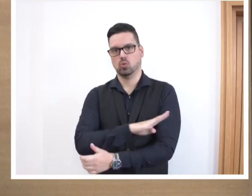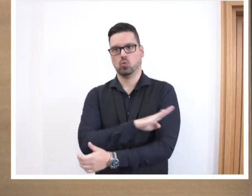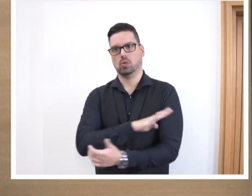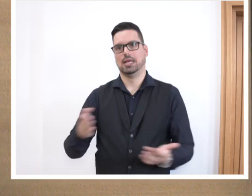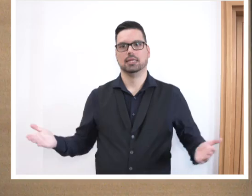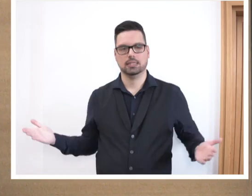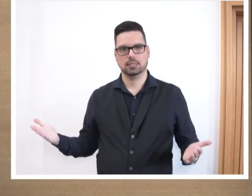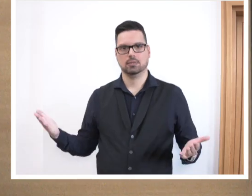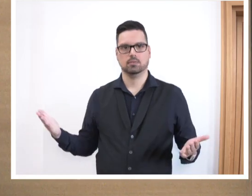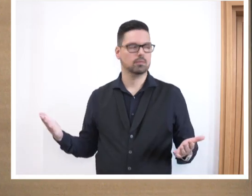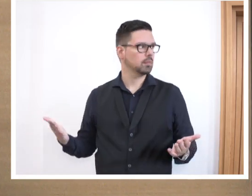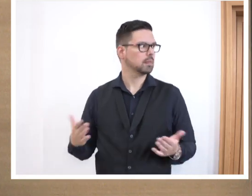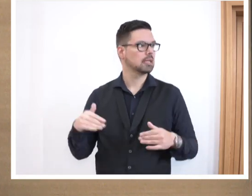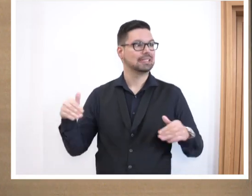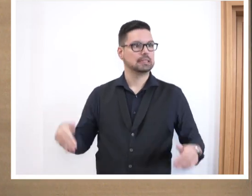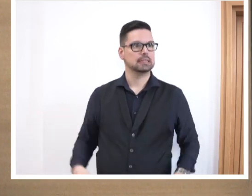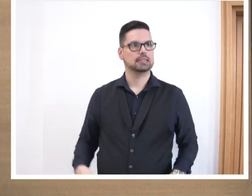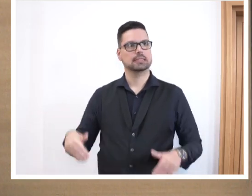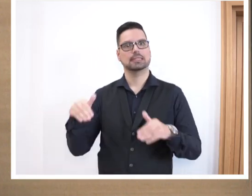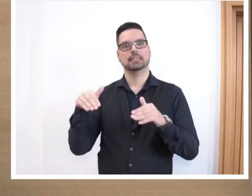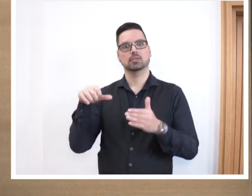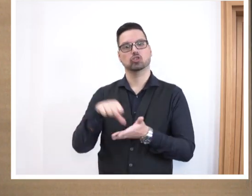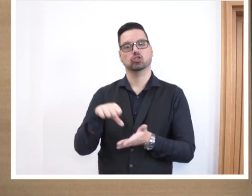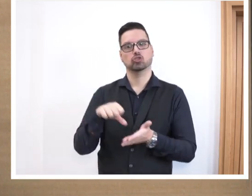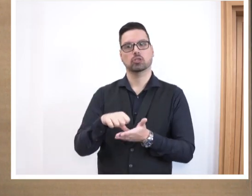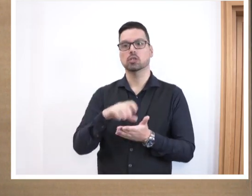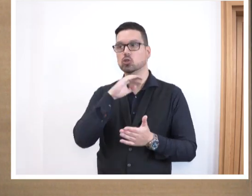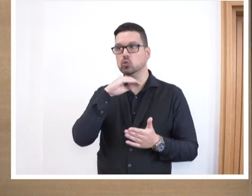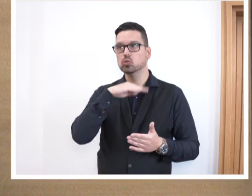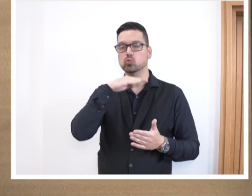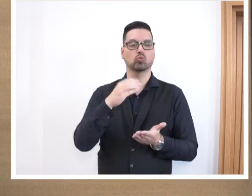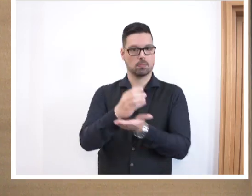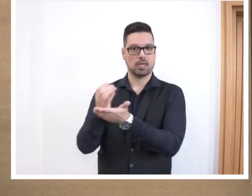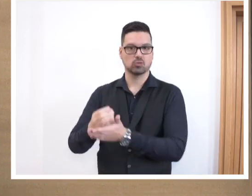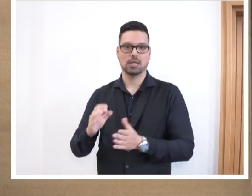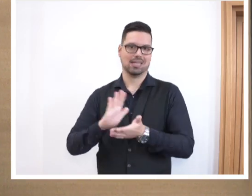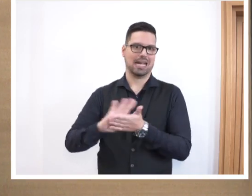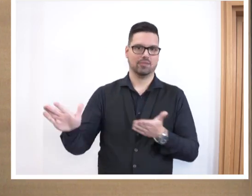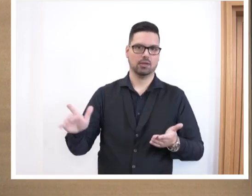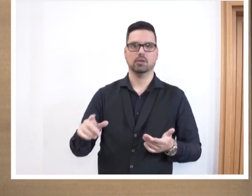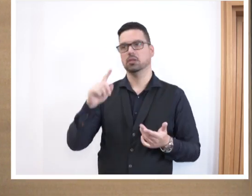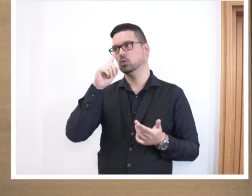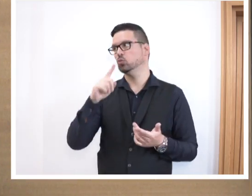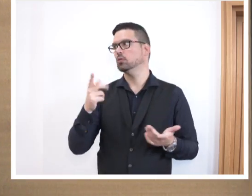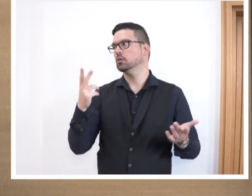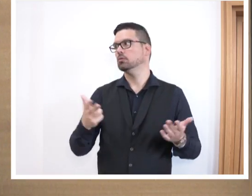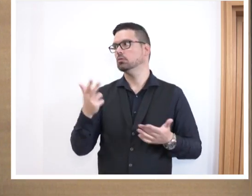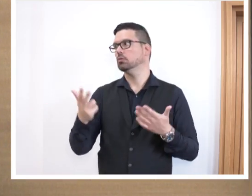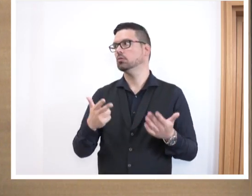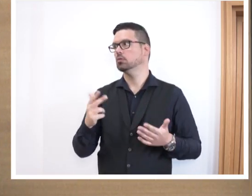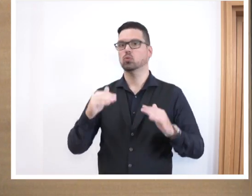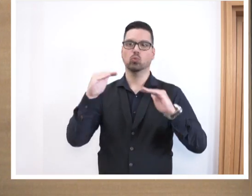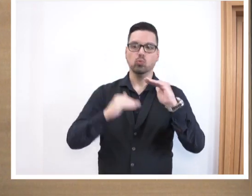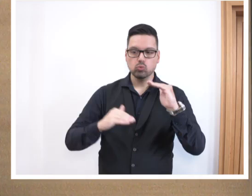da ist man natürlich, wenn die Dienststellen ordentlich bestückt sind personell, ist das immer einfacher, als wenn man dort mit, ich sag mal, mit